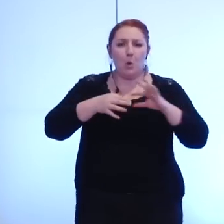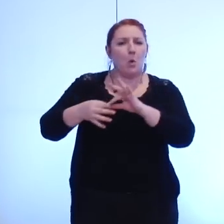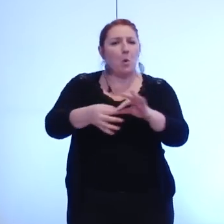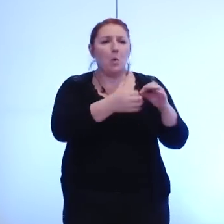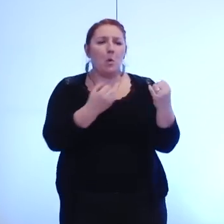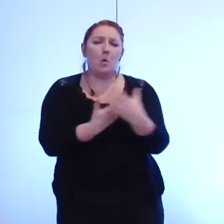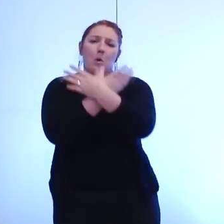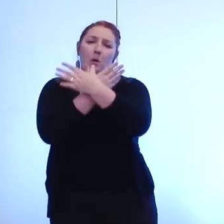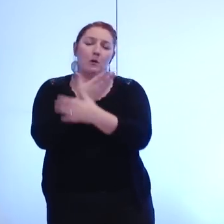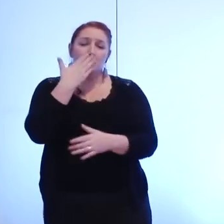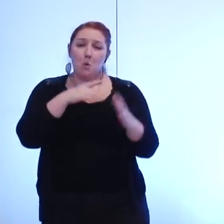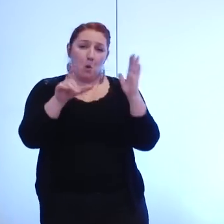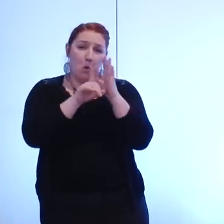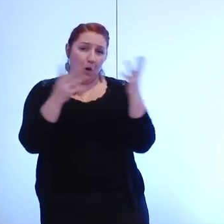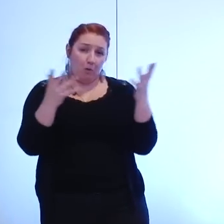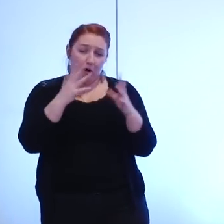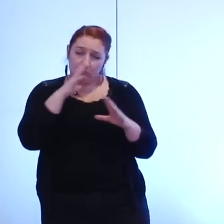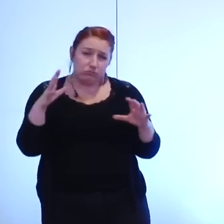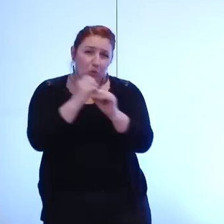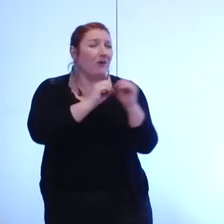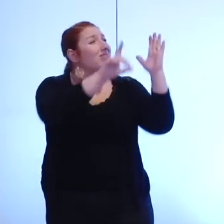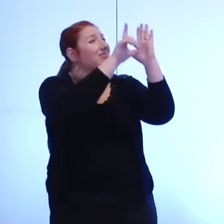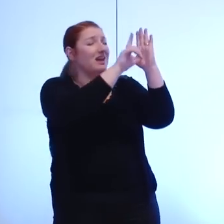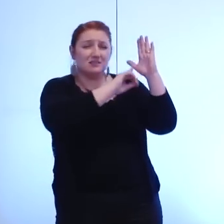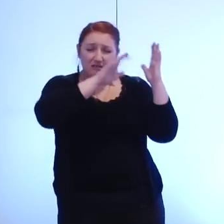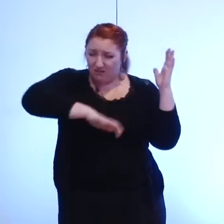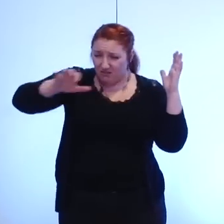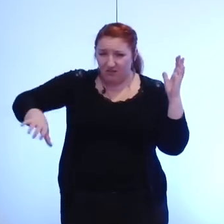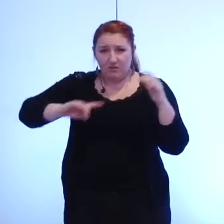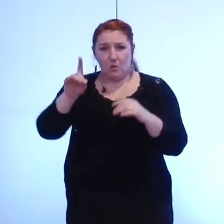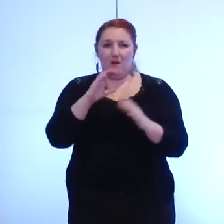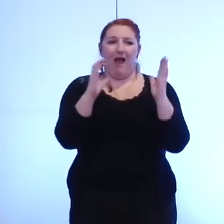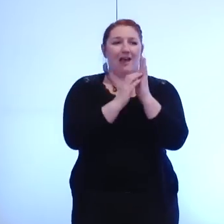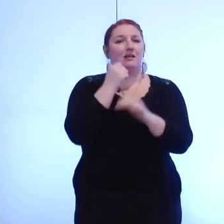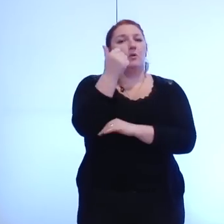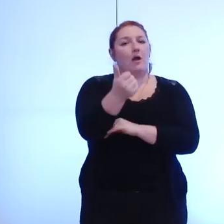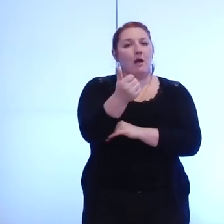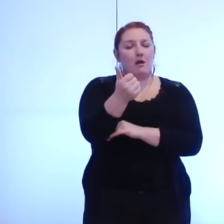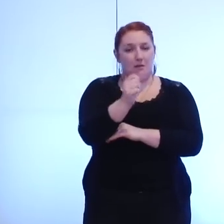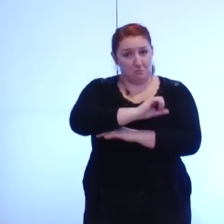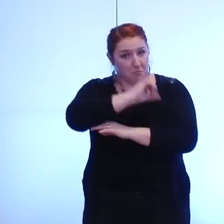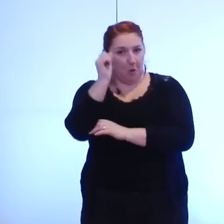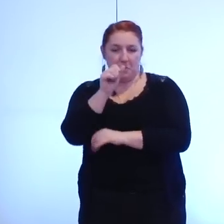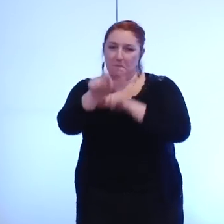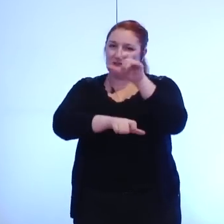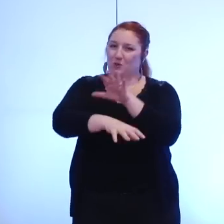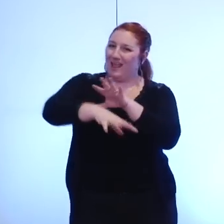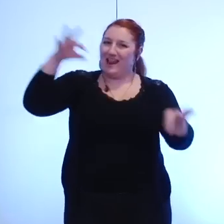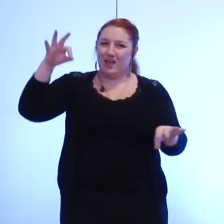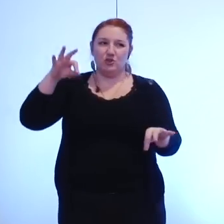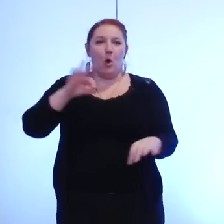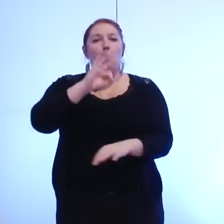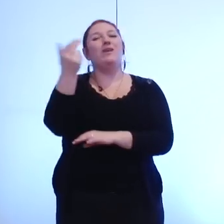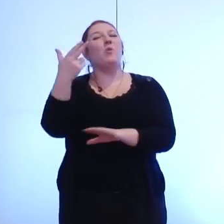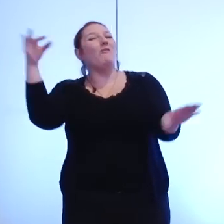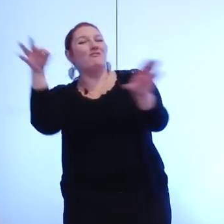qui aurait fallu la faire c'est beaucoup plus court que les textes soumis article 1 après accord des électeurs par référendum local